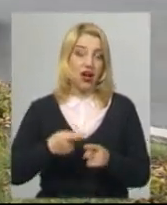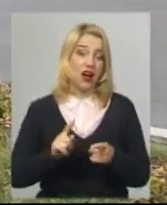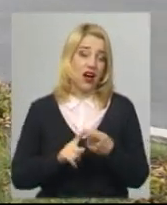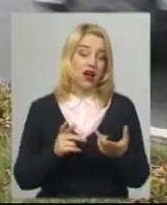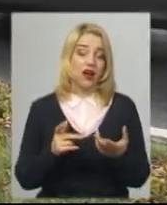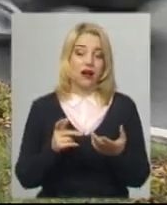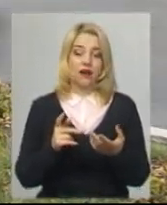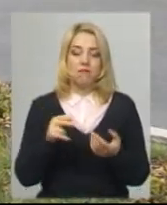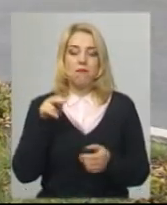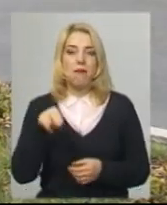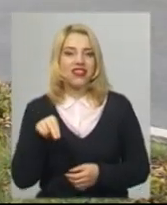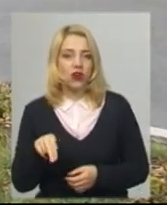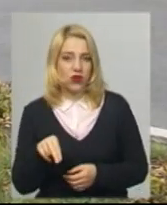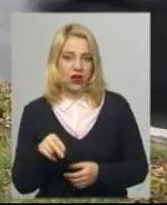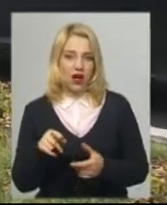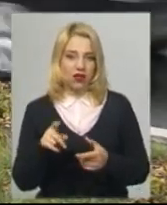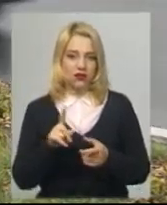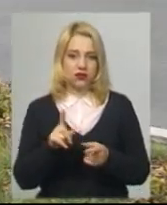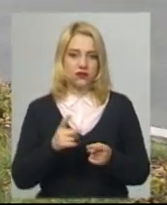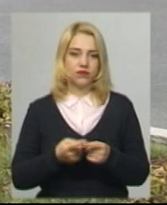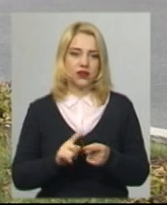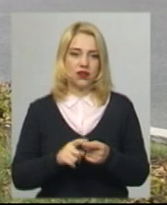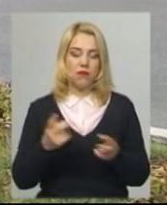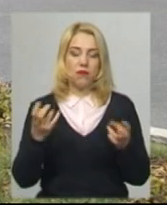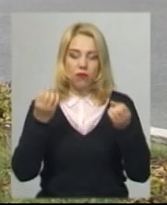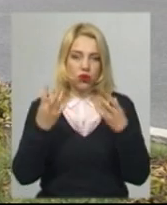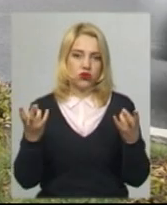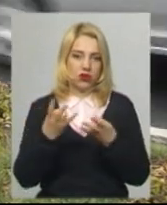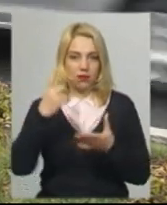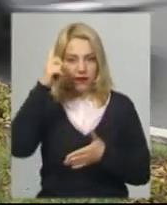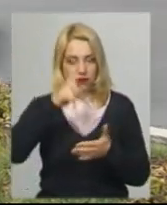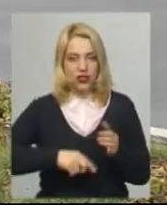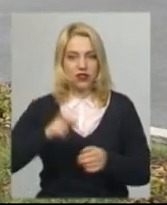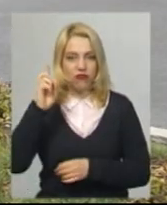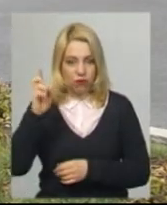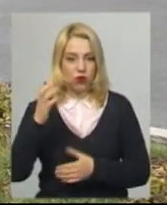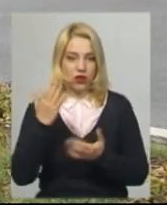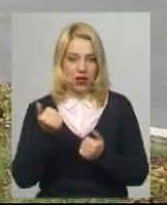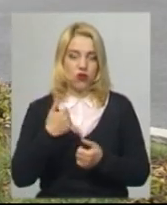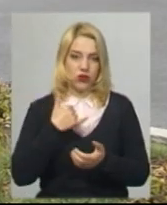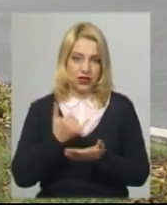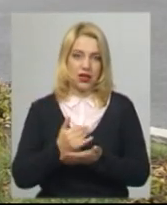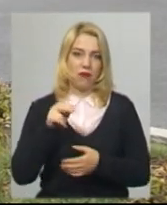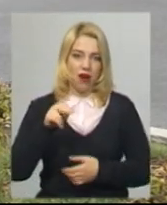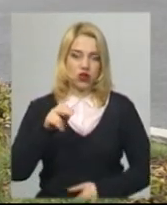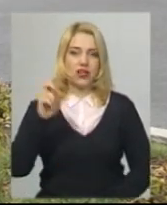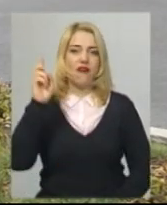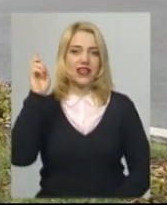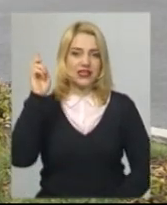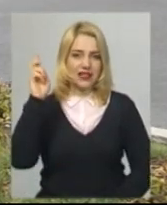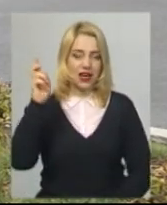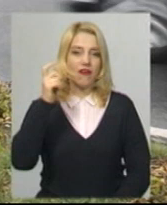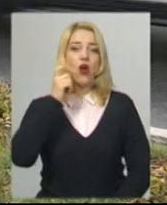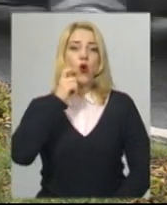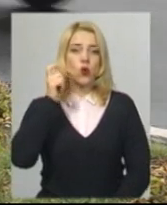ми повинні насамперед особливо в такий час вірити в Бога. Звичайно, в нас є Православна церква України на